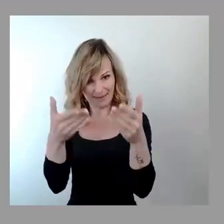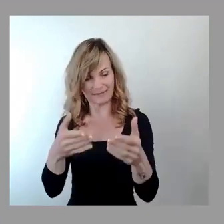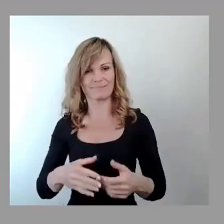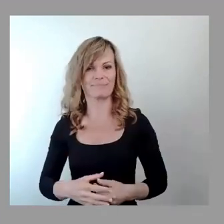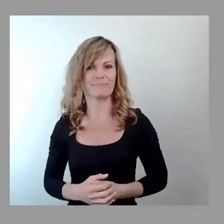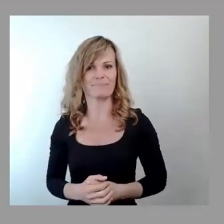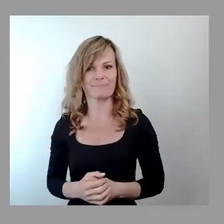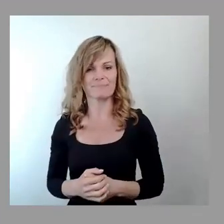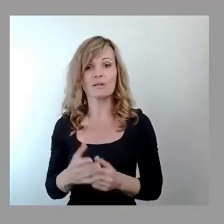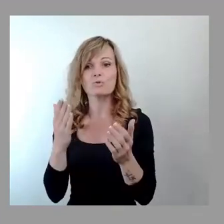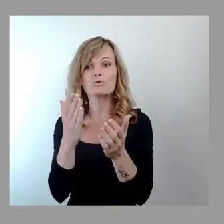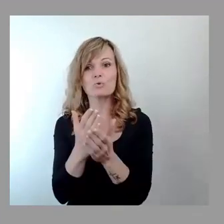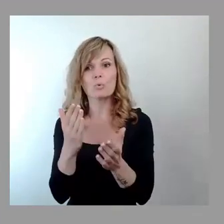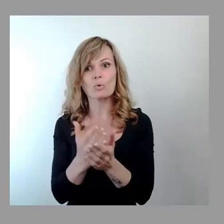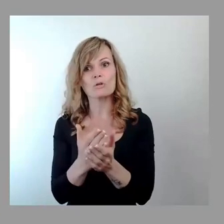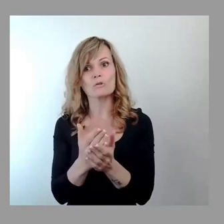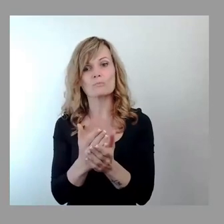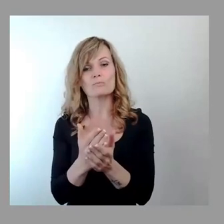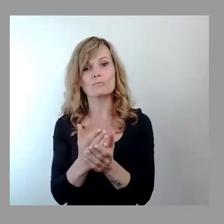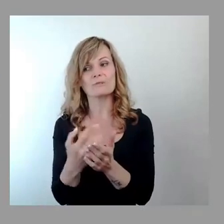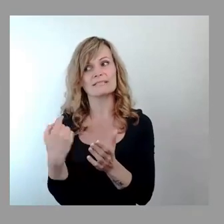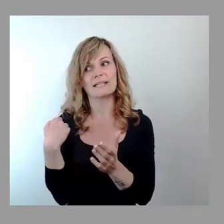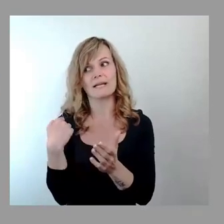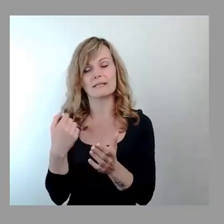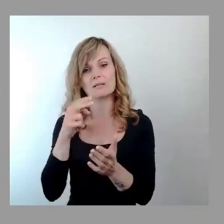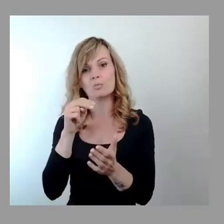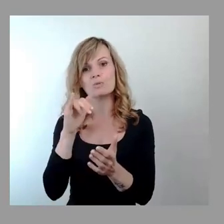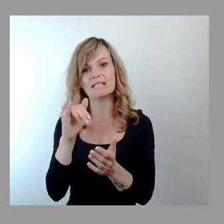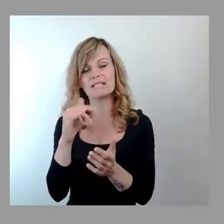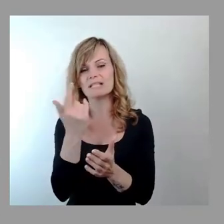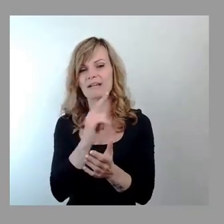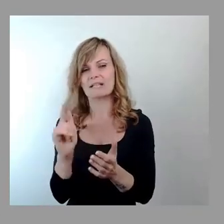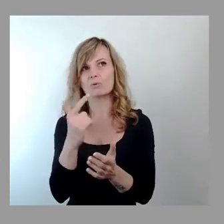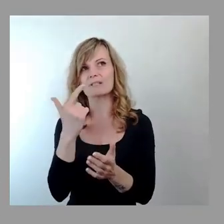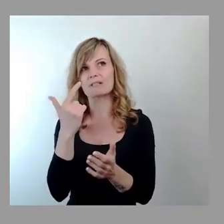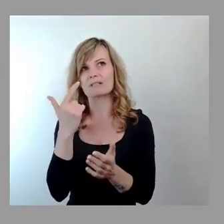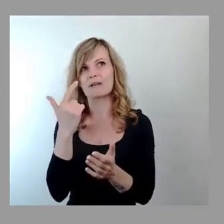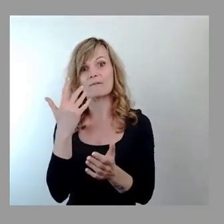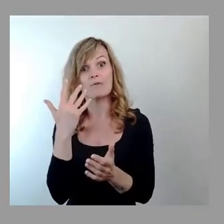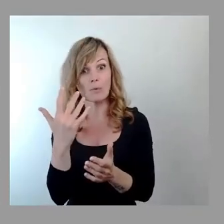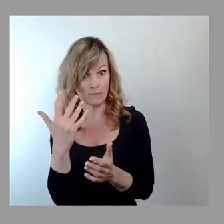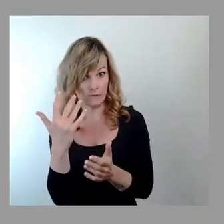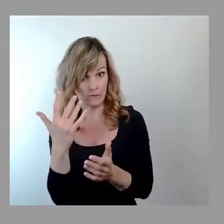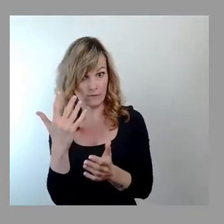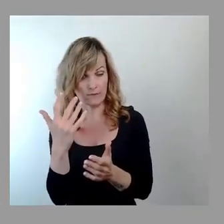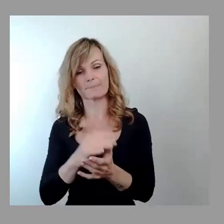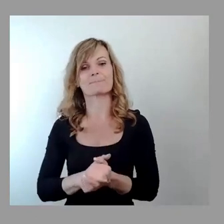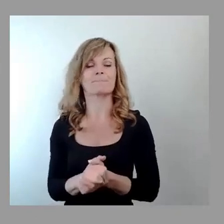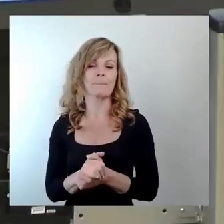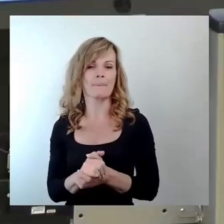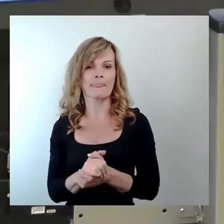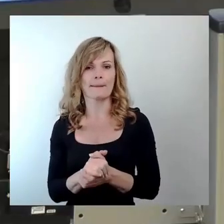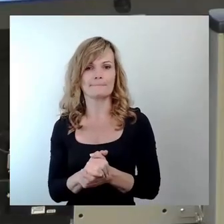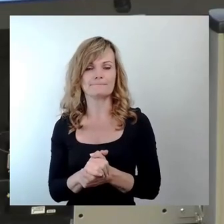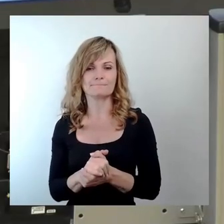dem Juni 2005 und seitdem